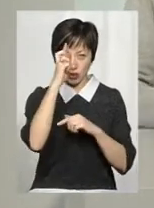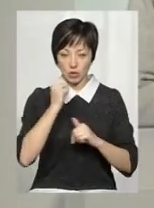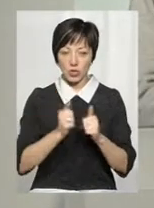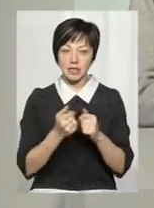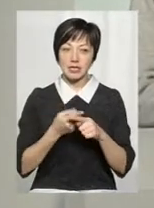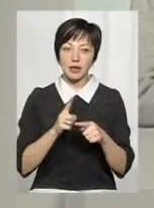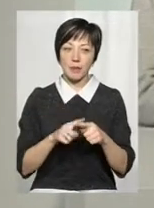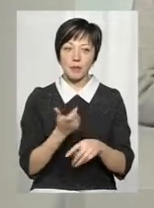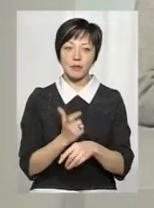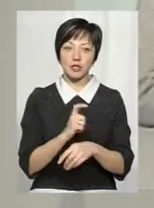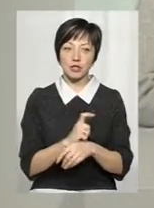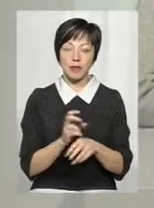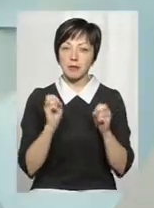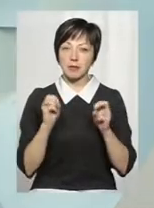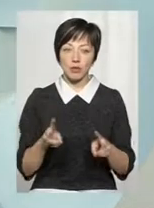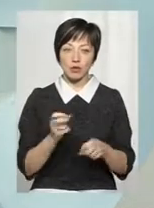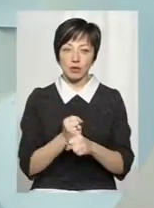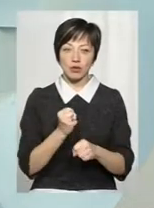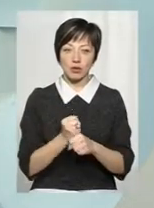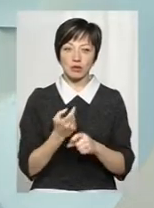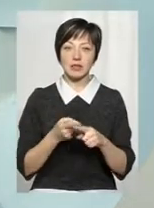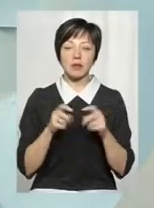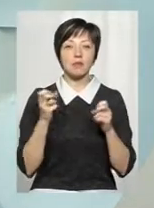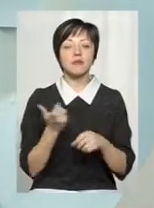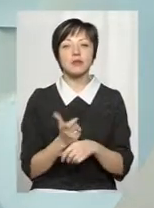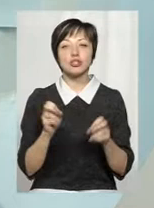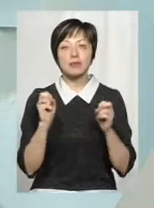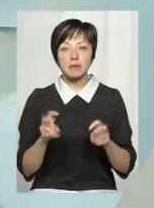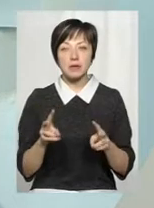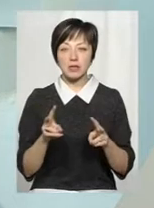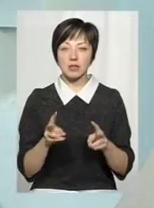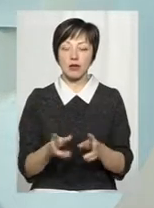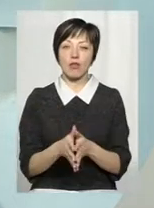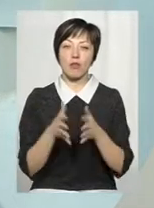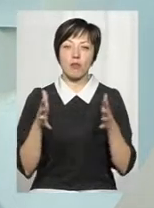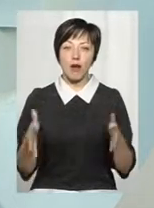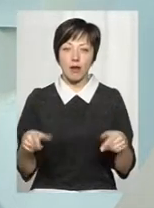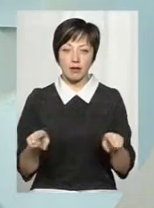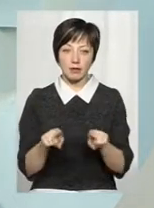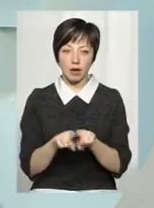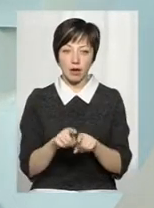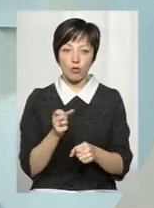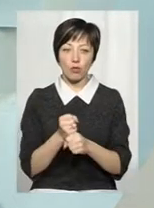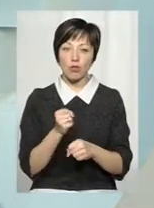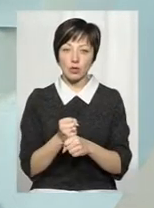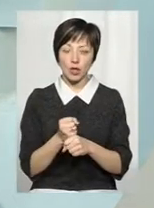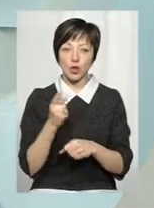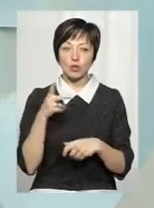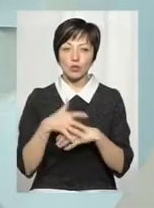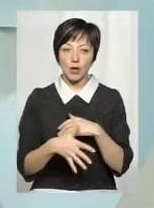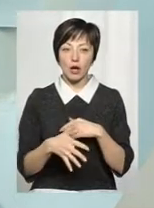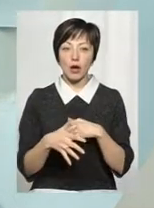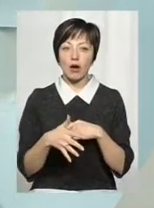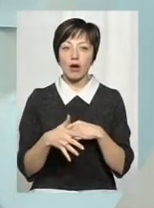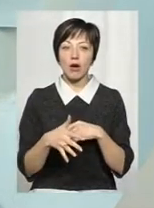Це вже більш небезпечна робота. більш небезпечна, це більш глобальна робота. Ви зрозумієте